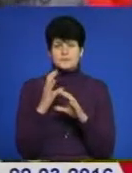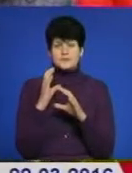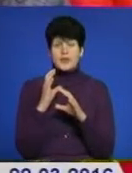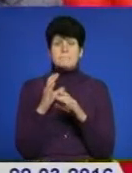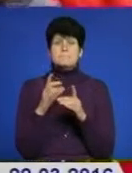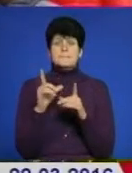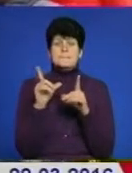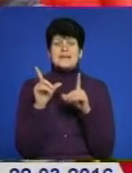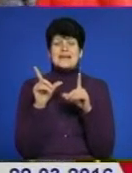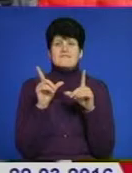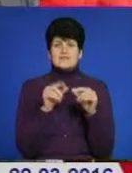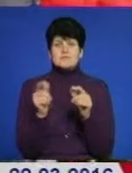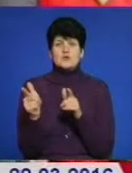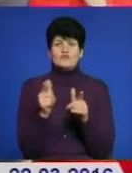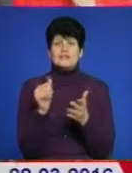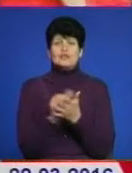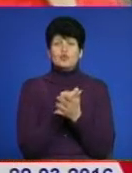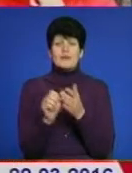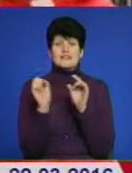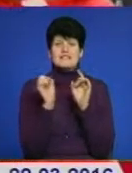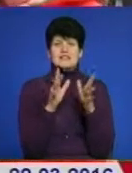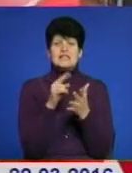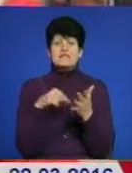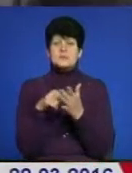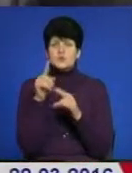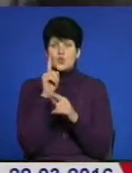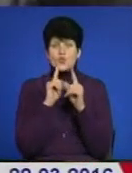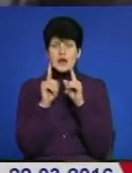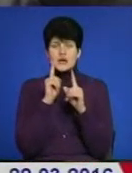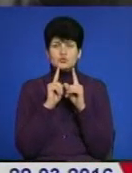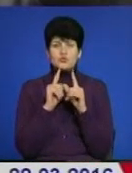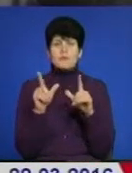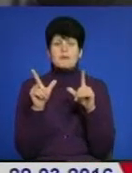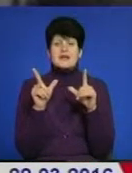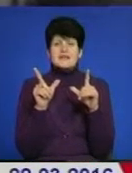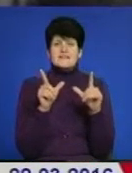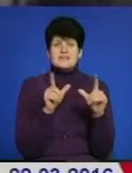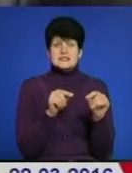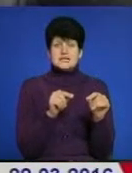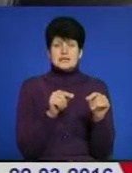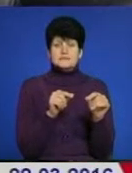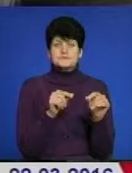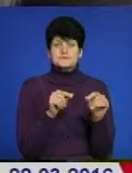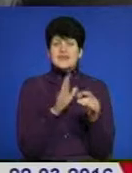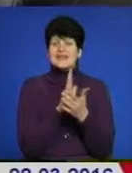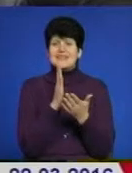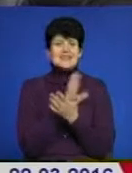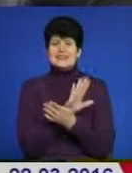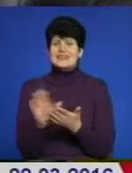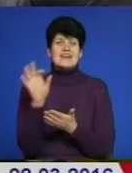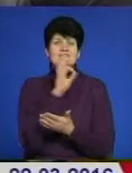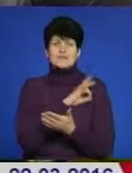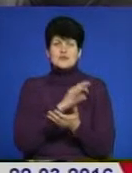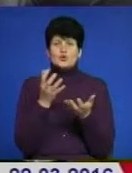підготували всі необхідні документи і подали їх до міської ради. Перевізникам стає невигідно отримувати ці